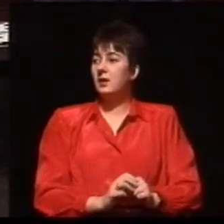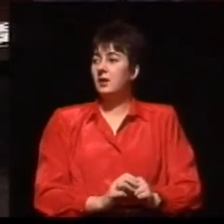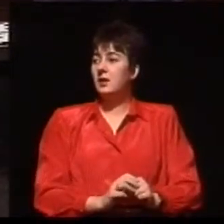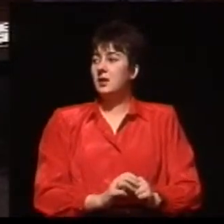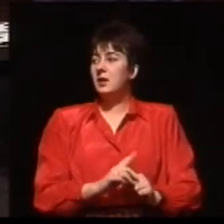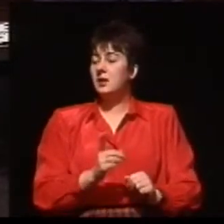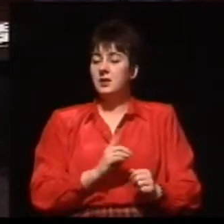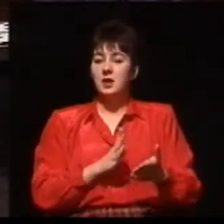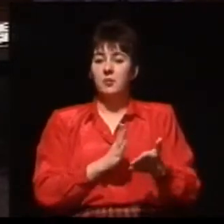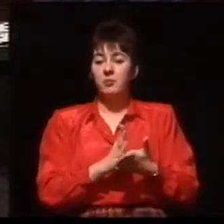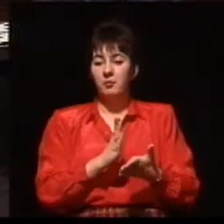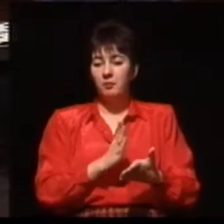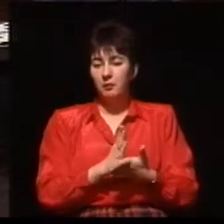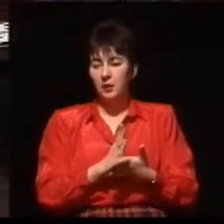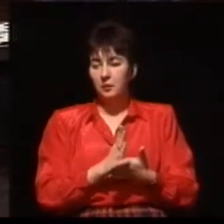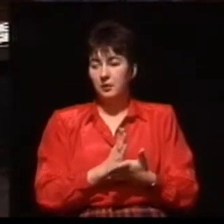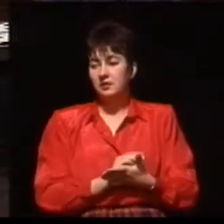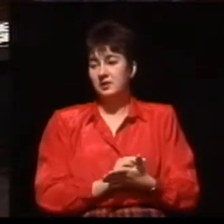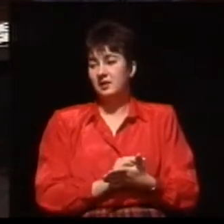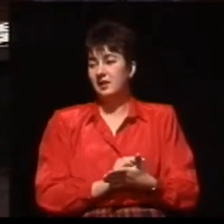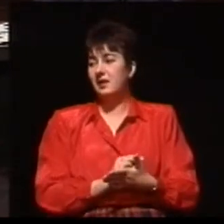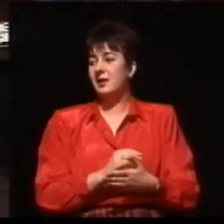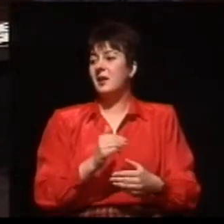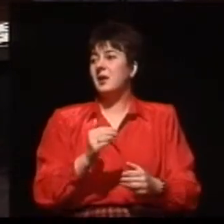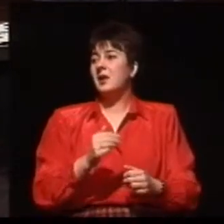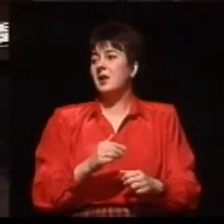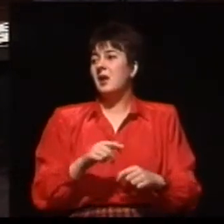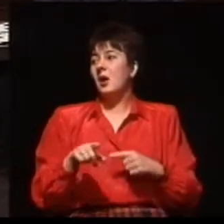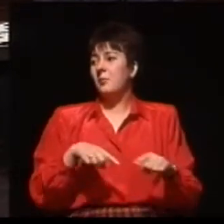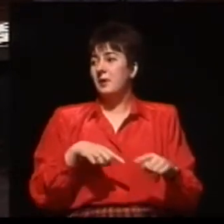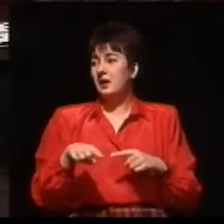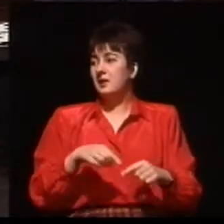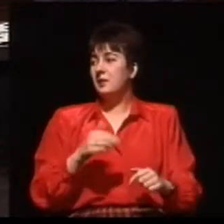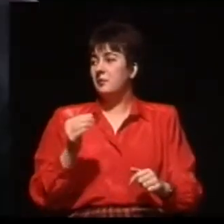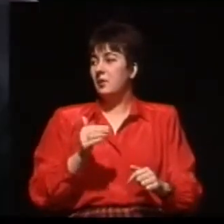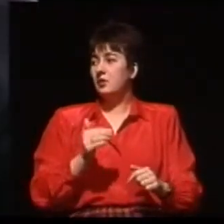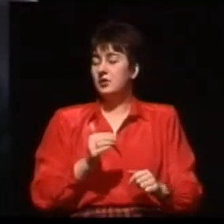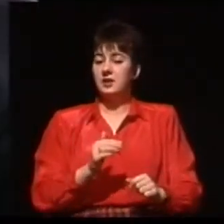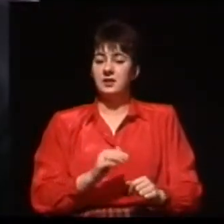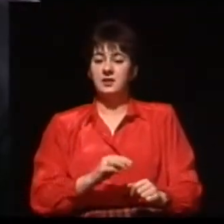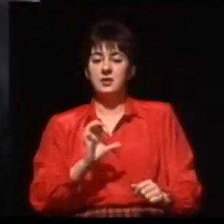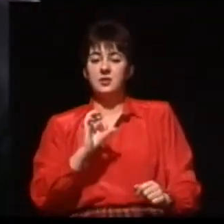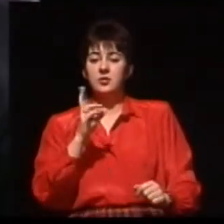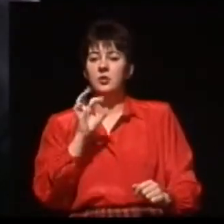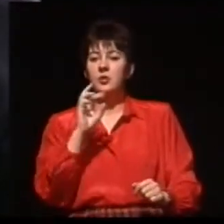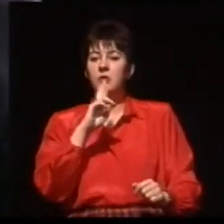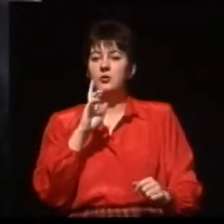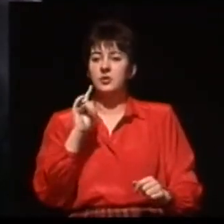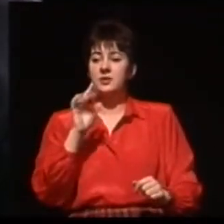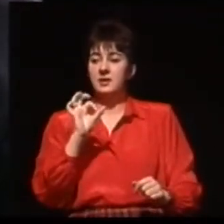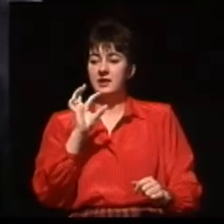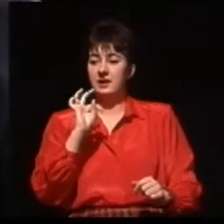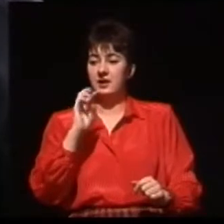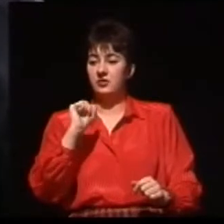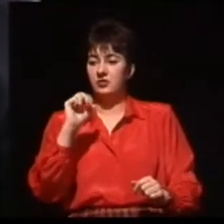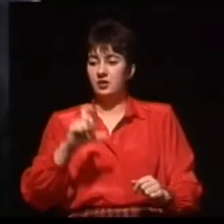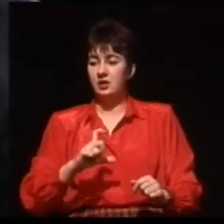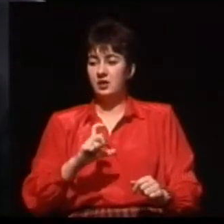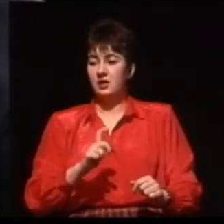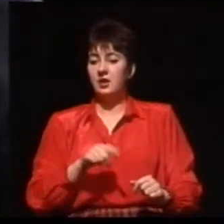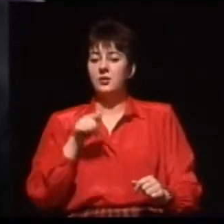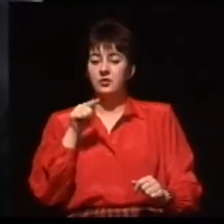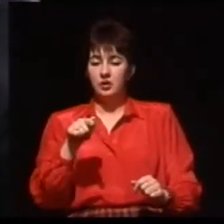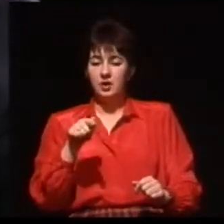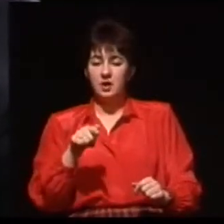ślimakowego? Łatwiej mi jest mówić, kto może. Z implantu ślimakowego mogą skorzystać ci, którzy nie mają korzyści z